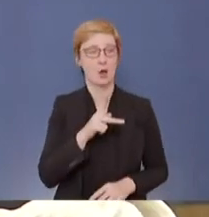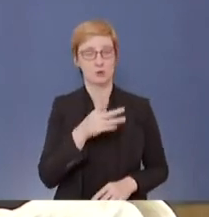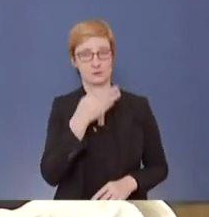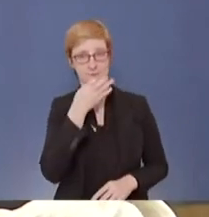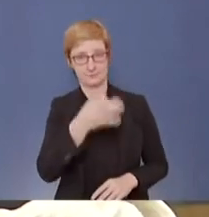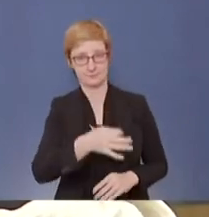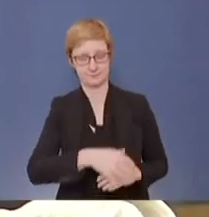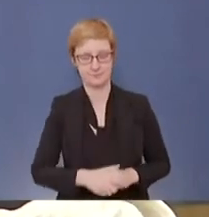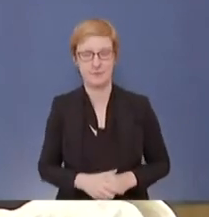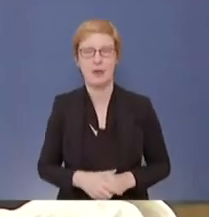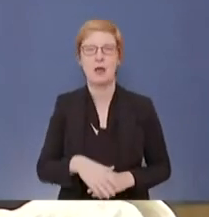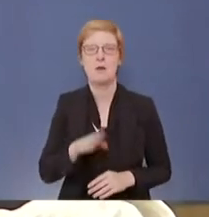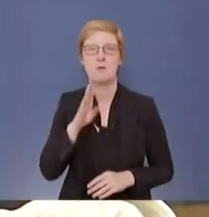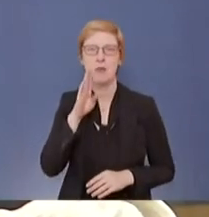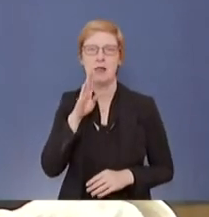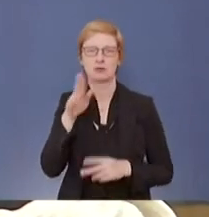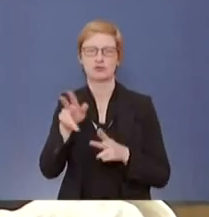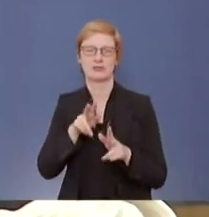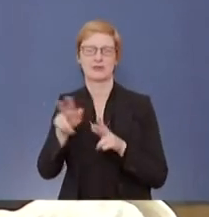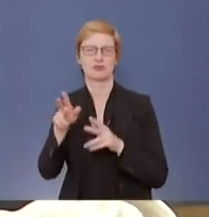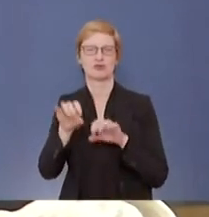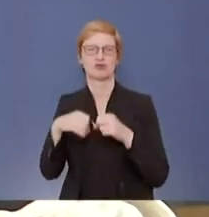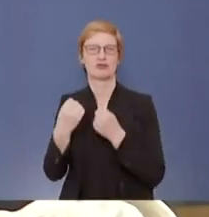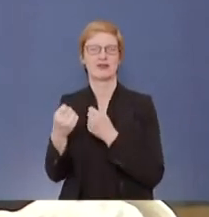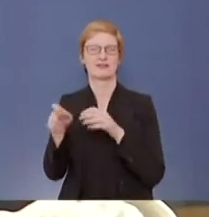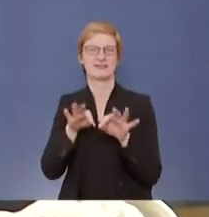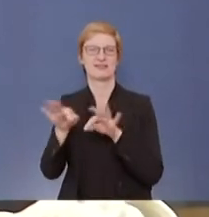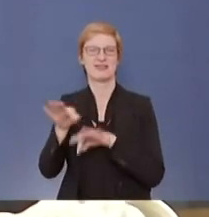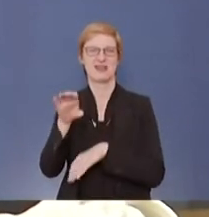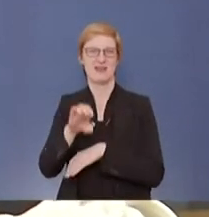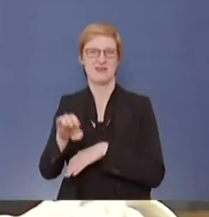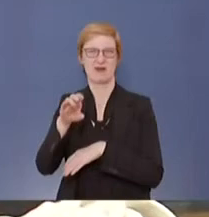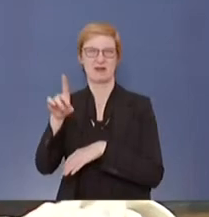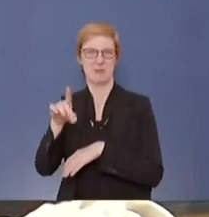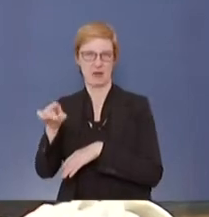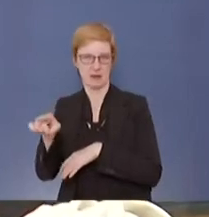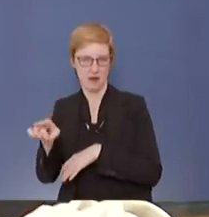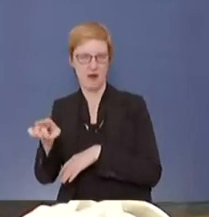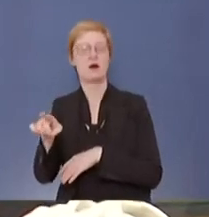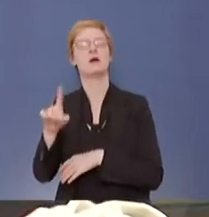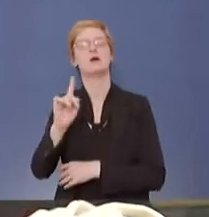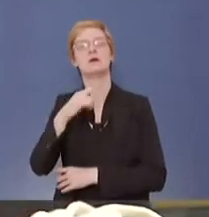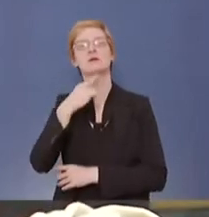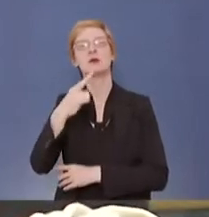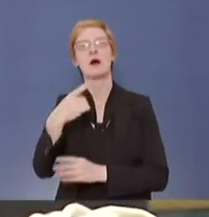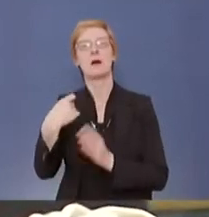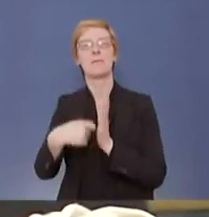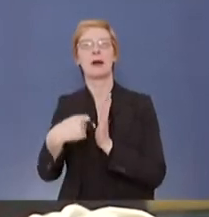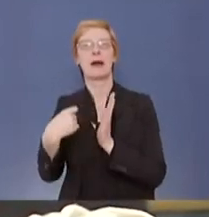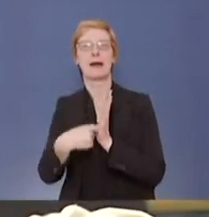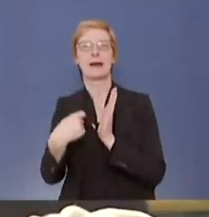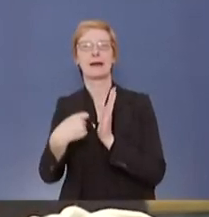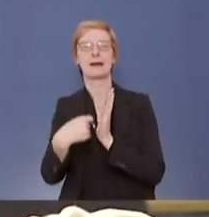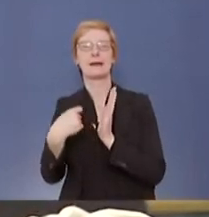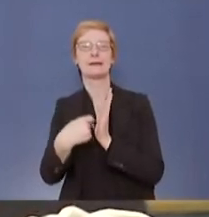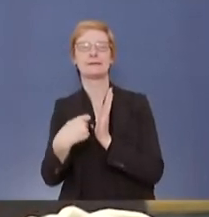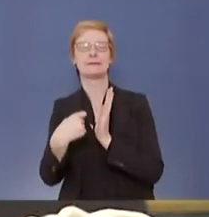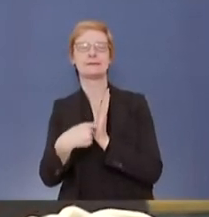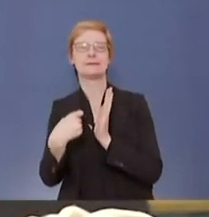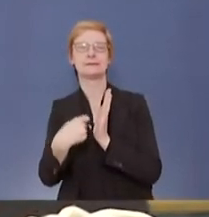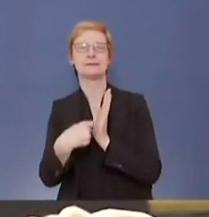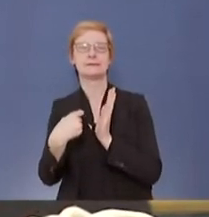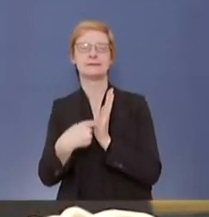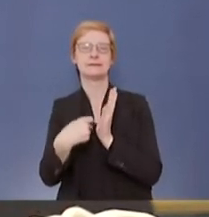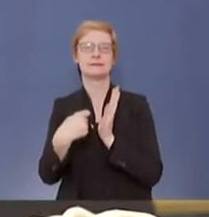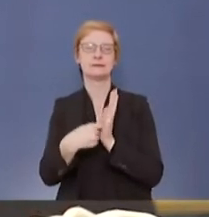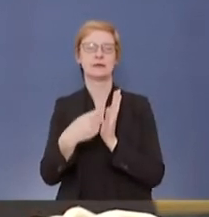ein Mitglied der belgischen Regierung, Staatssekretärin Eva de Bleecker, hat Preise, die die EU offenbar gezahlt hat, für